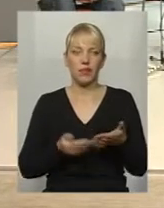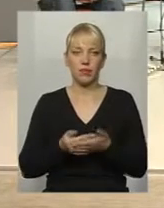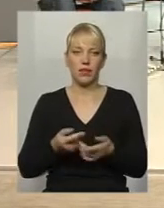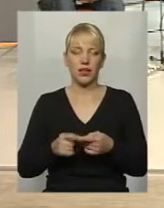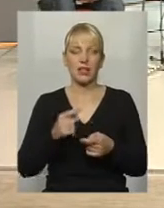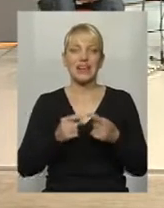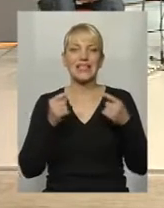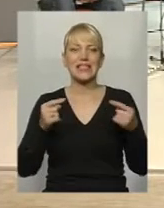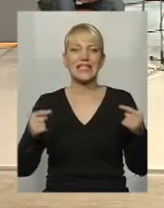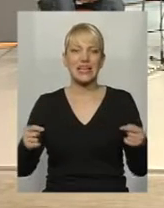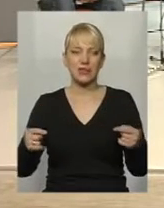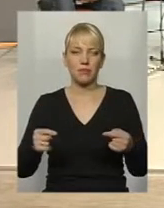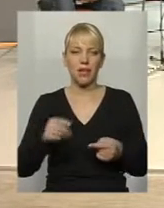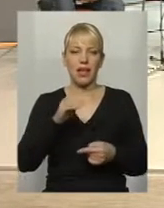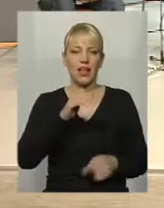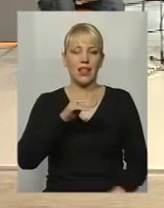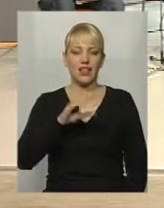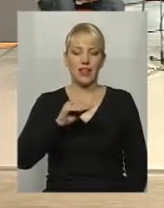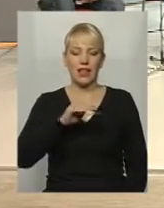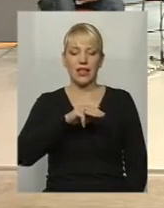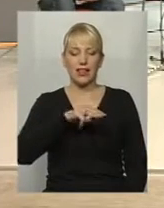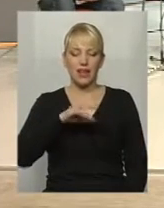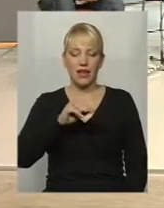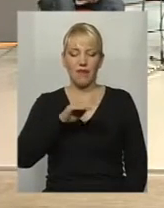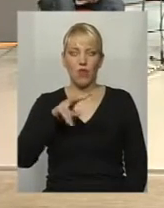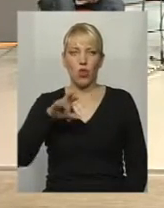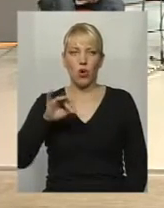засоби тифло-реабілітації, які роздають